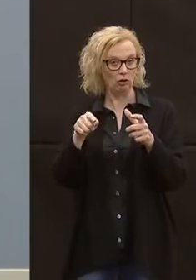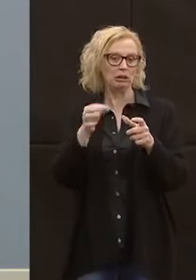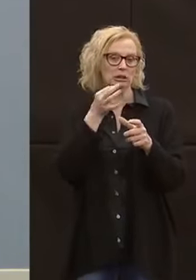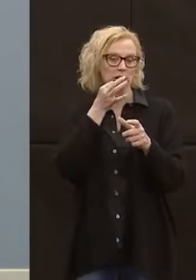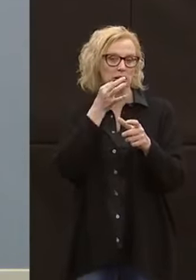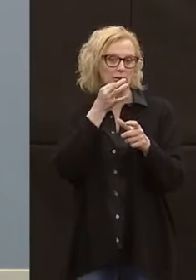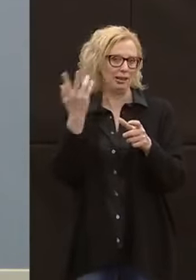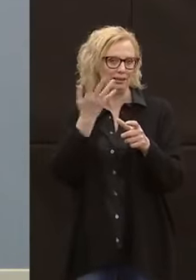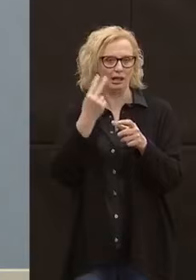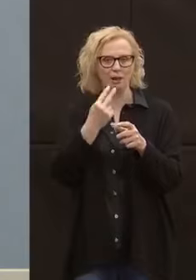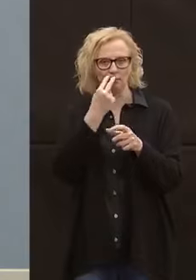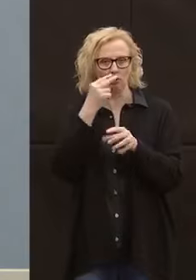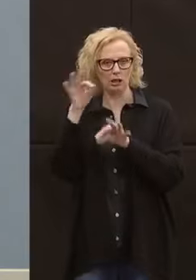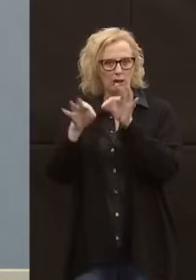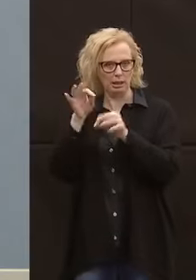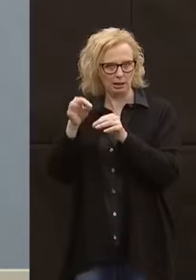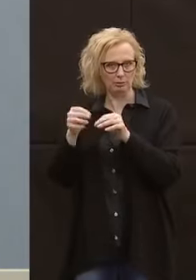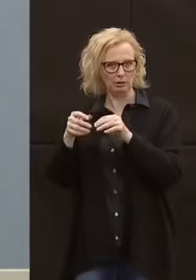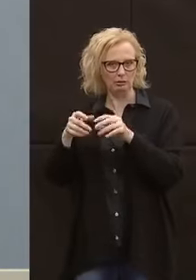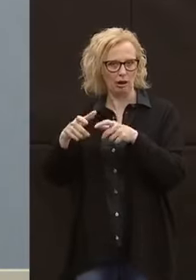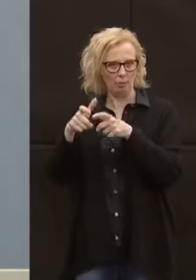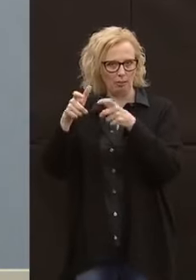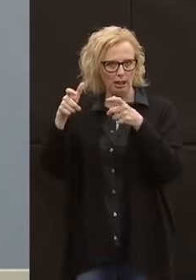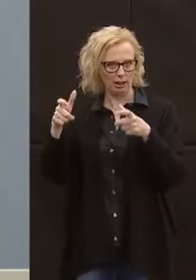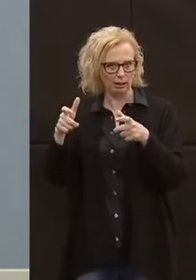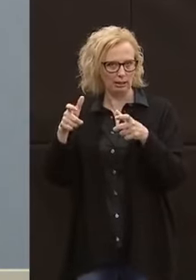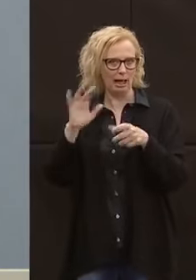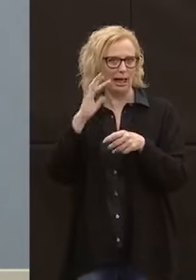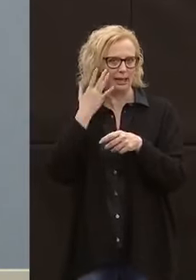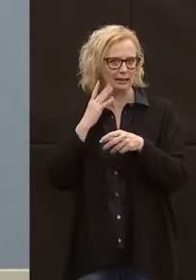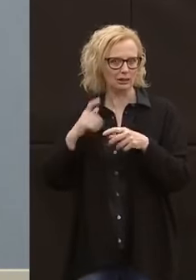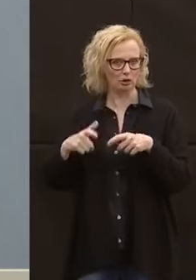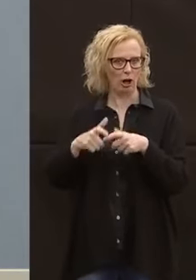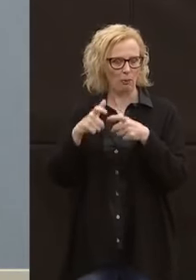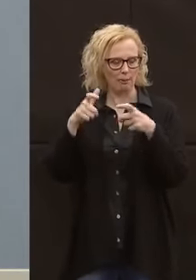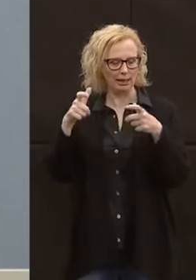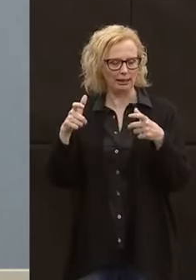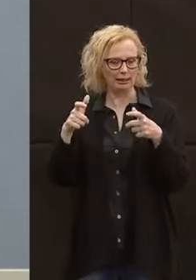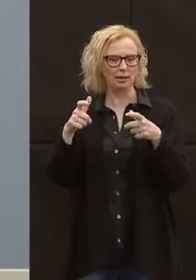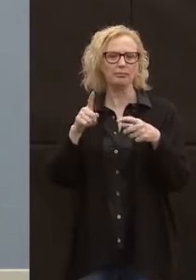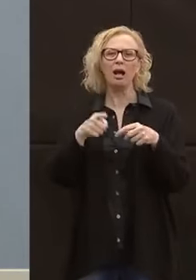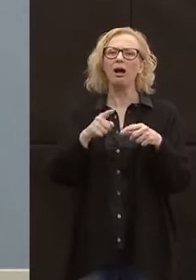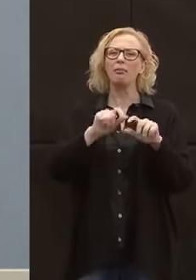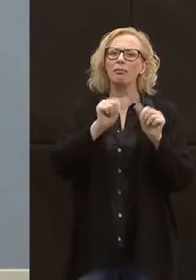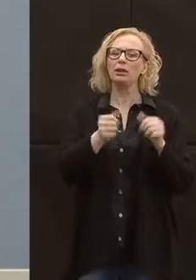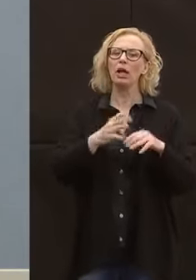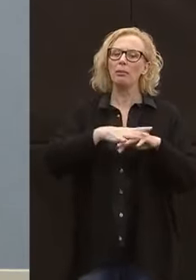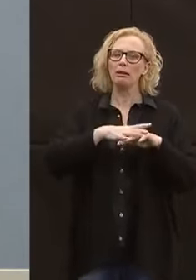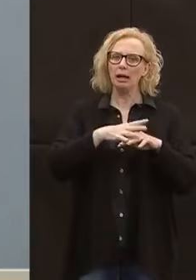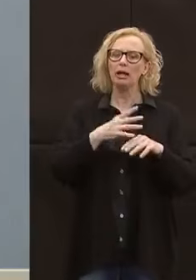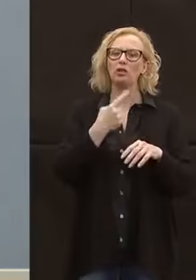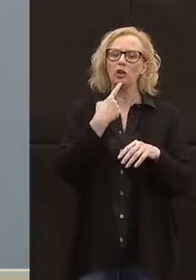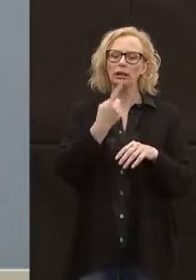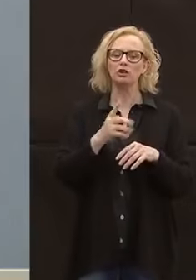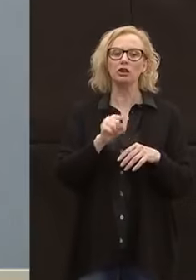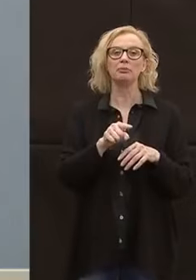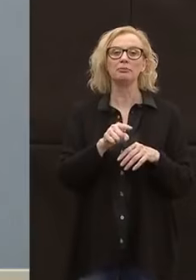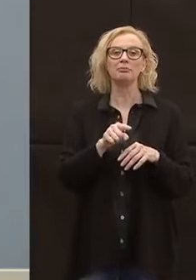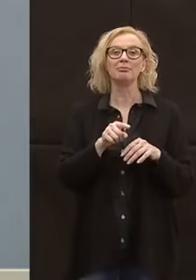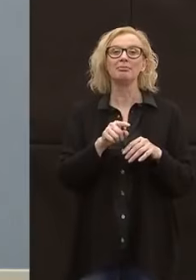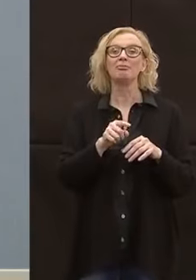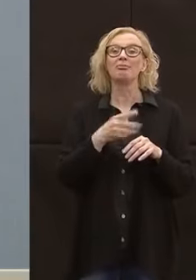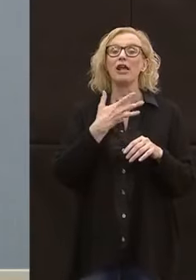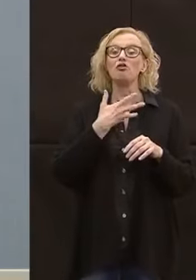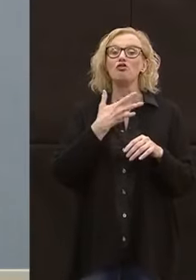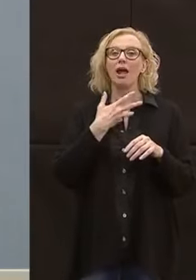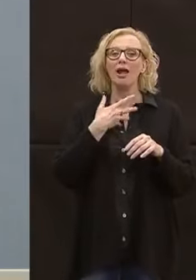terapie intensive, per essere chiari, quindi maggior rischio per la popolazione. Lo stesso modello matematico ci dice che c'è un effetto sul contagio e